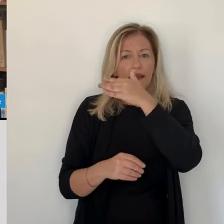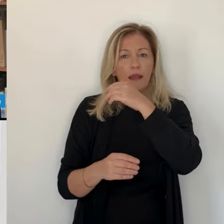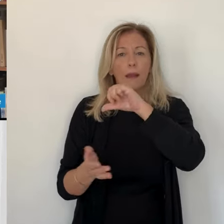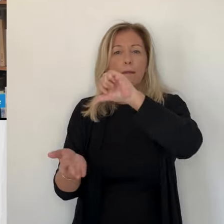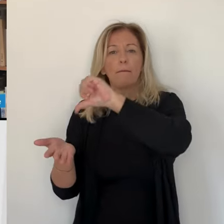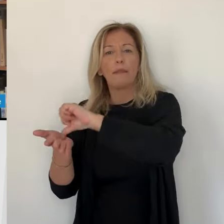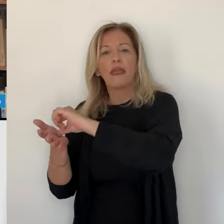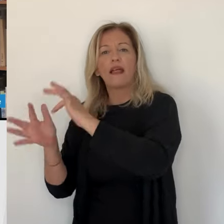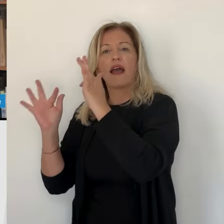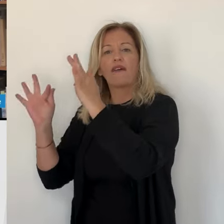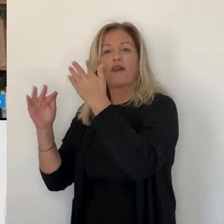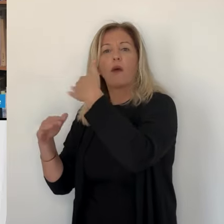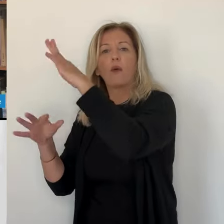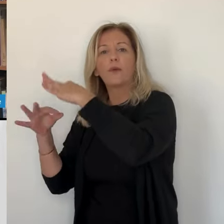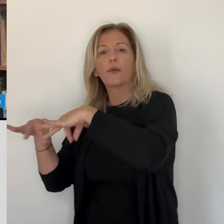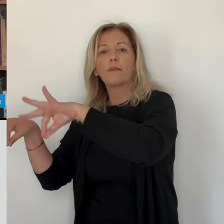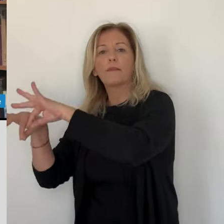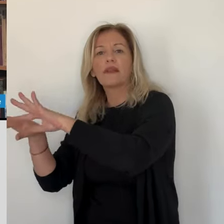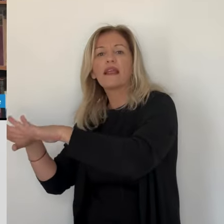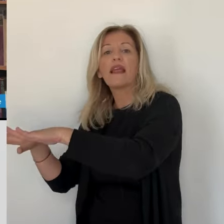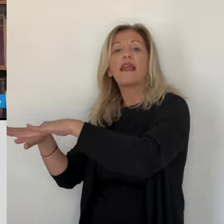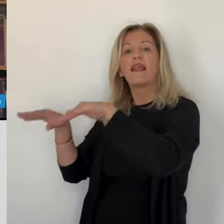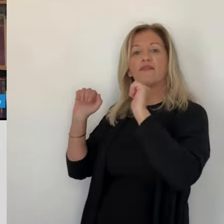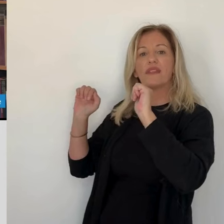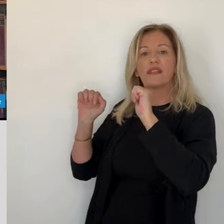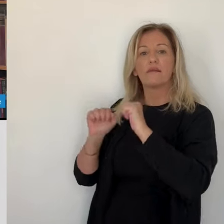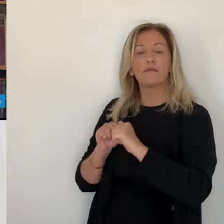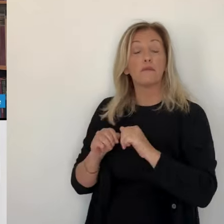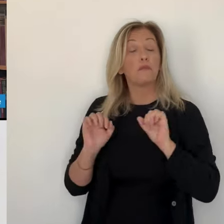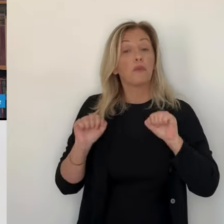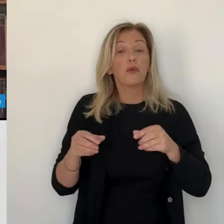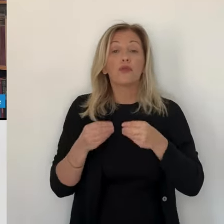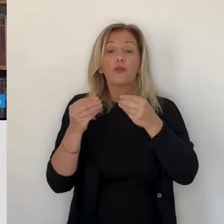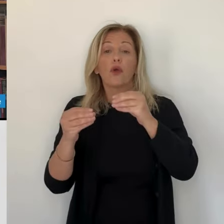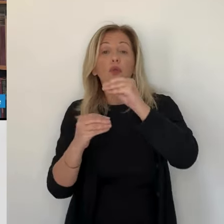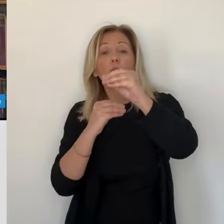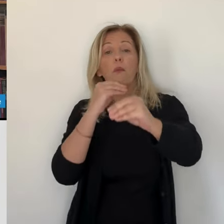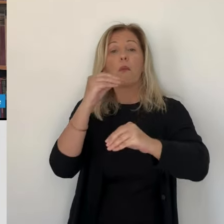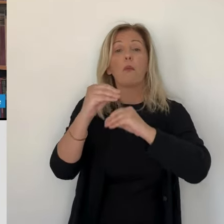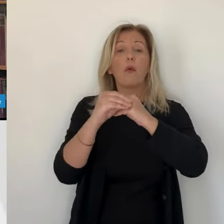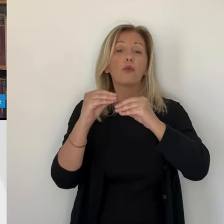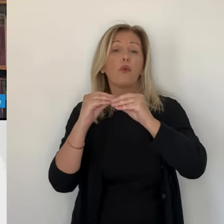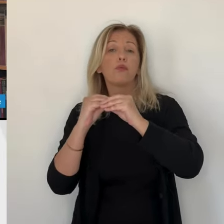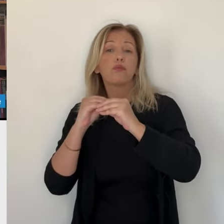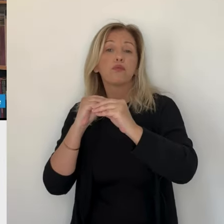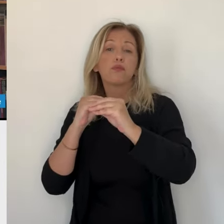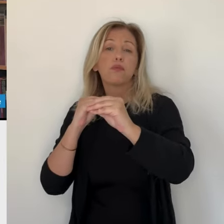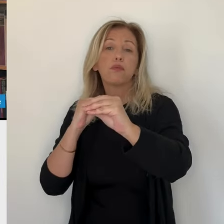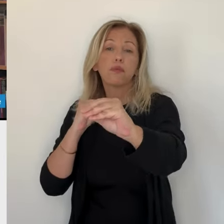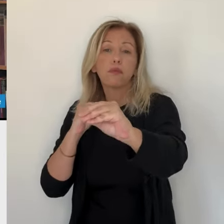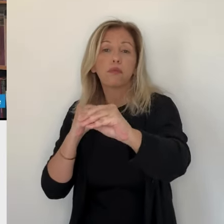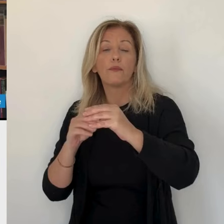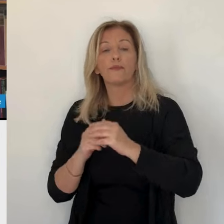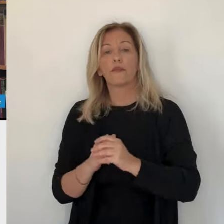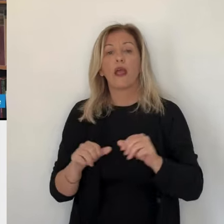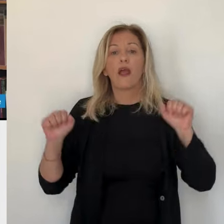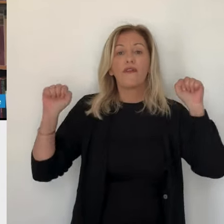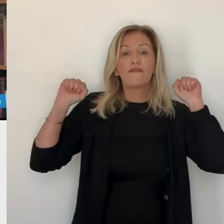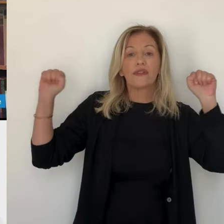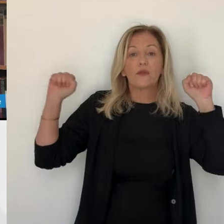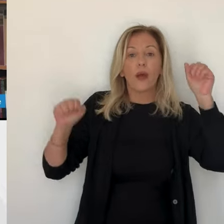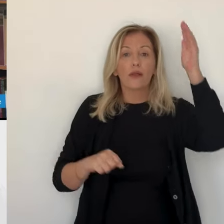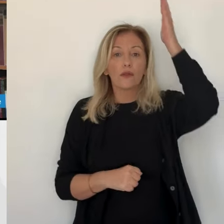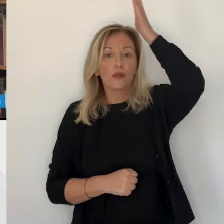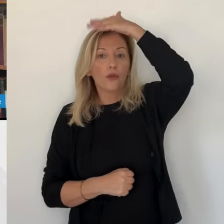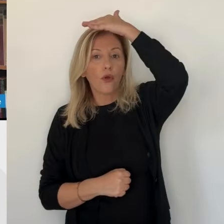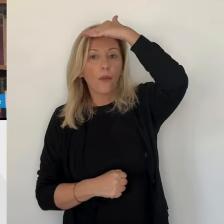des États-Unis d'Amérique, il n'y aurait plus d'ingérence internationale, c'est-à-dire qu s'occuperait en priorité des problèmes aux États-Unis. Cela veut